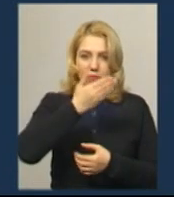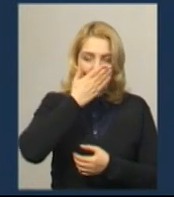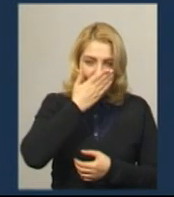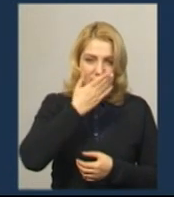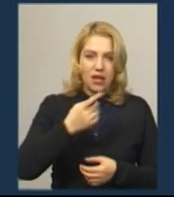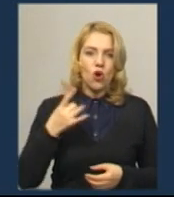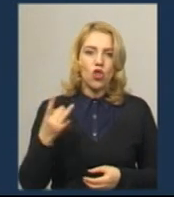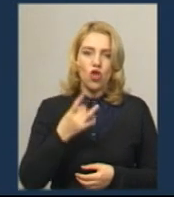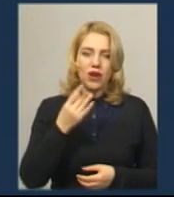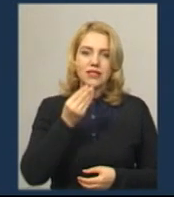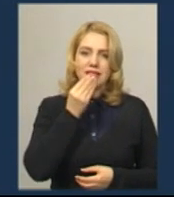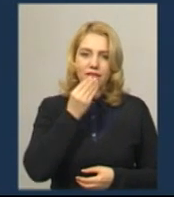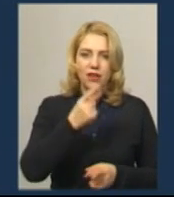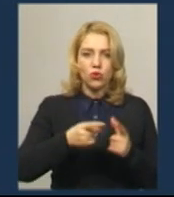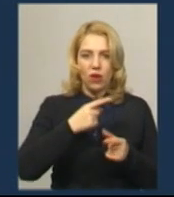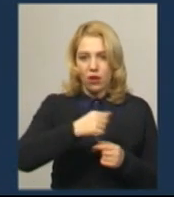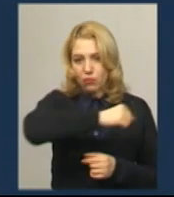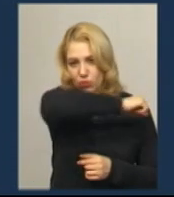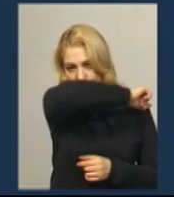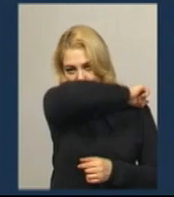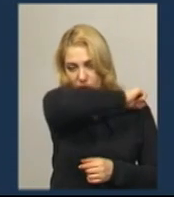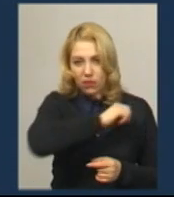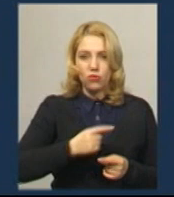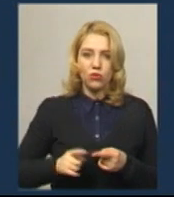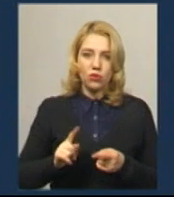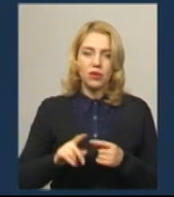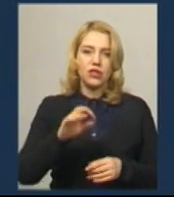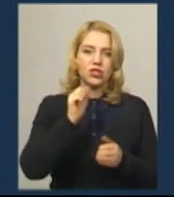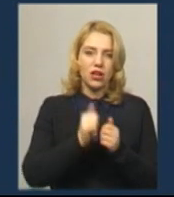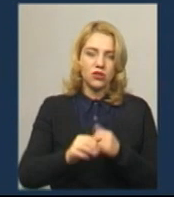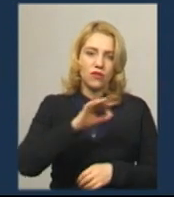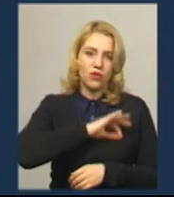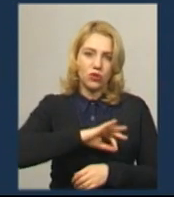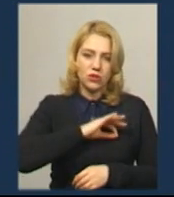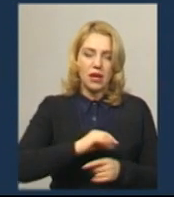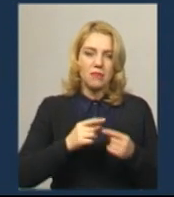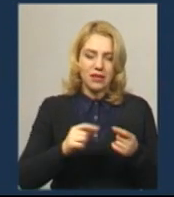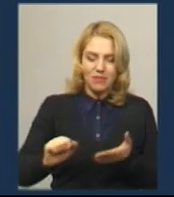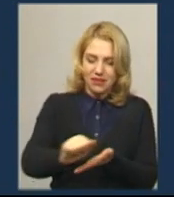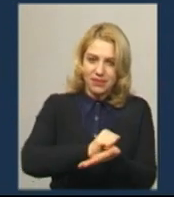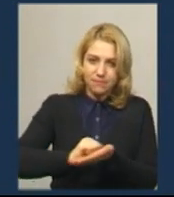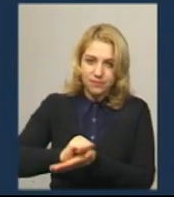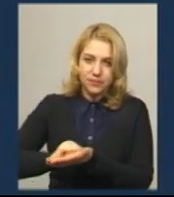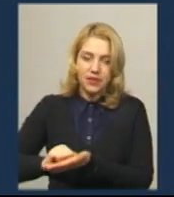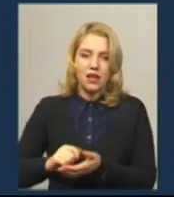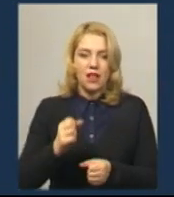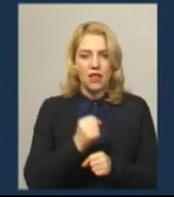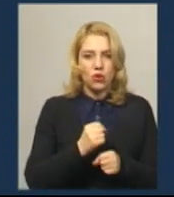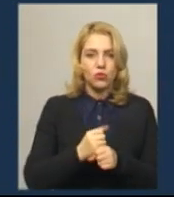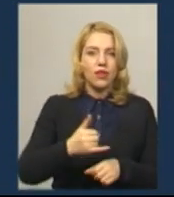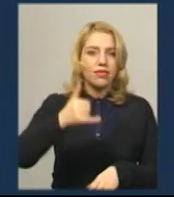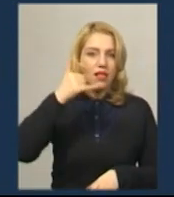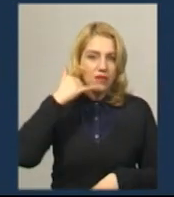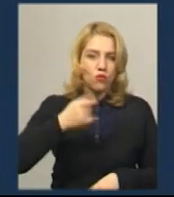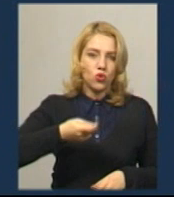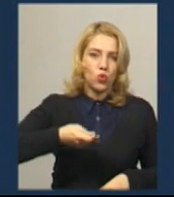серветкою чи рукавом. Чистіть і дезінфікуйте часто використовувані предмети і поверхні вдома і на роботі. Особливо телефон, ключі,